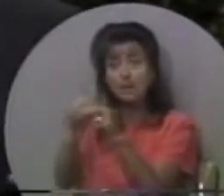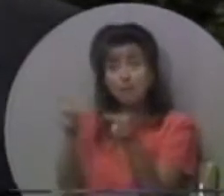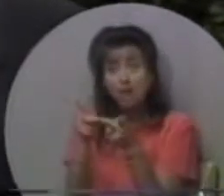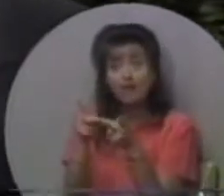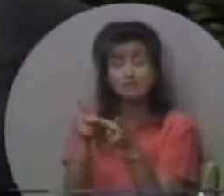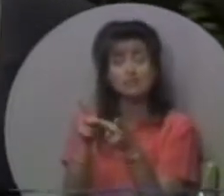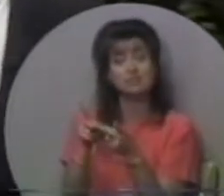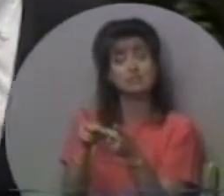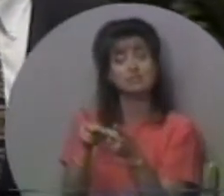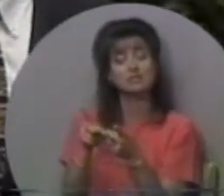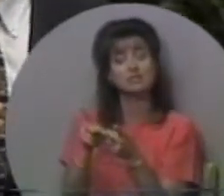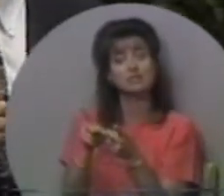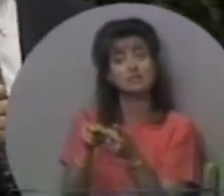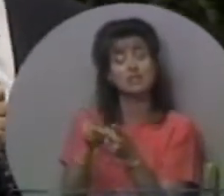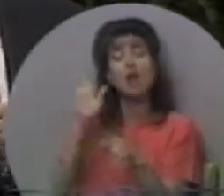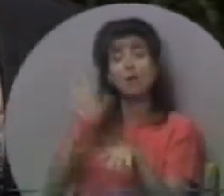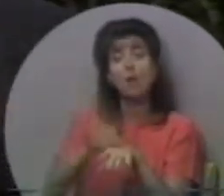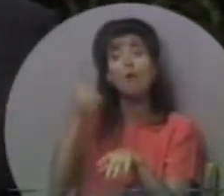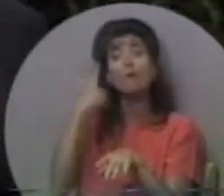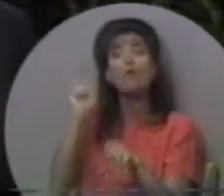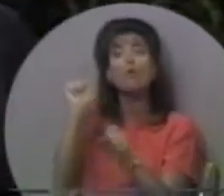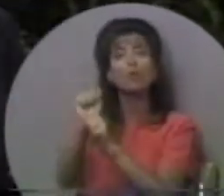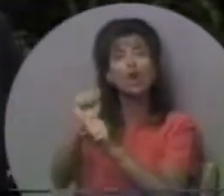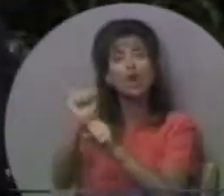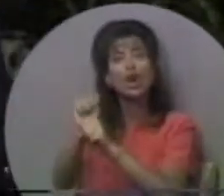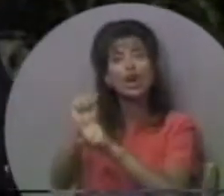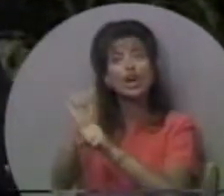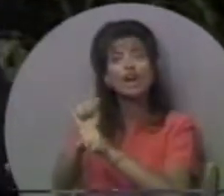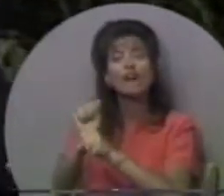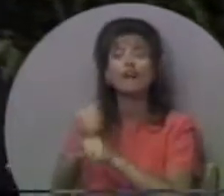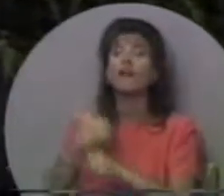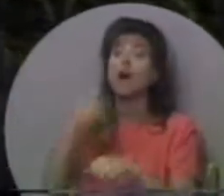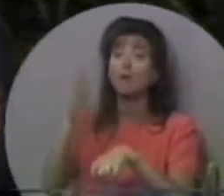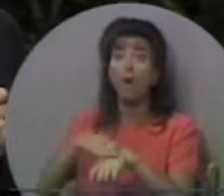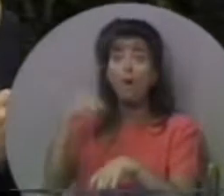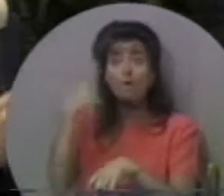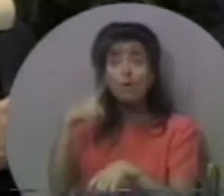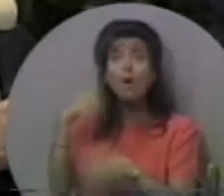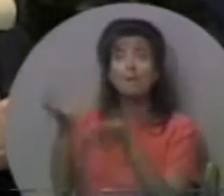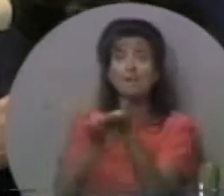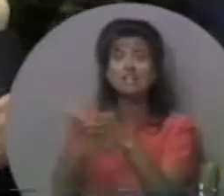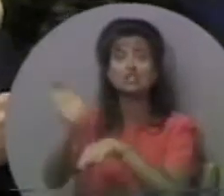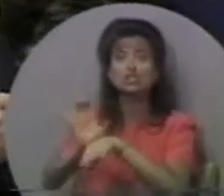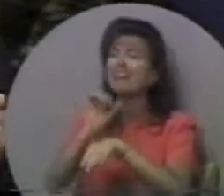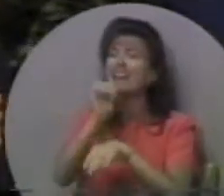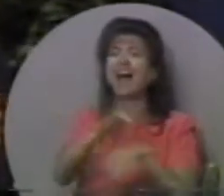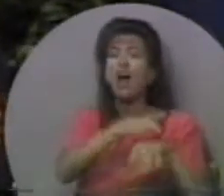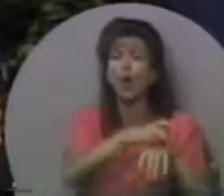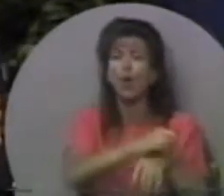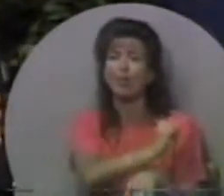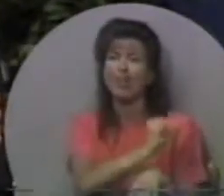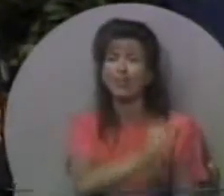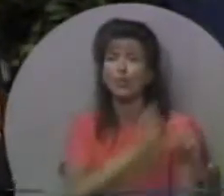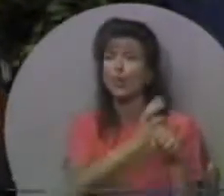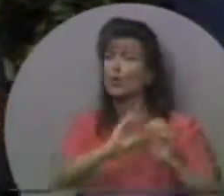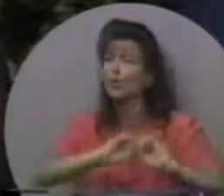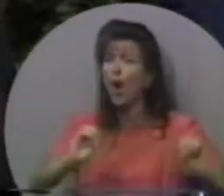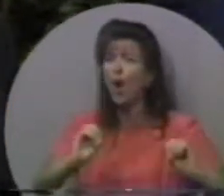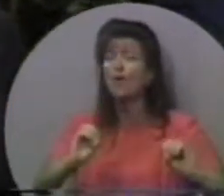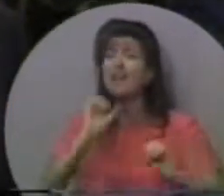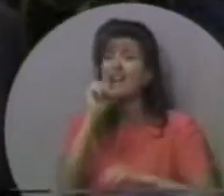певного місця. Я покликаний до роботи. Я покликаний до слюження. Це не земне.